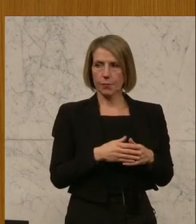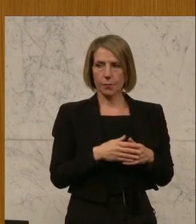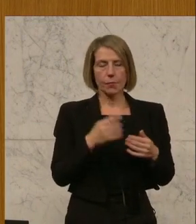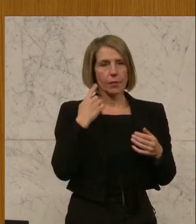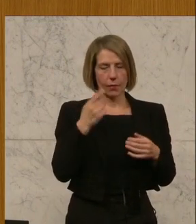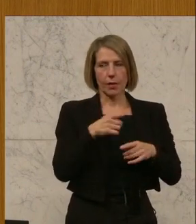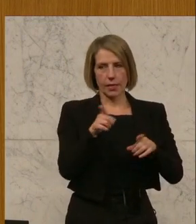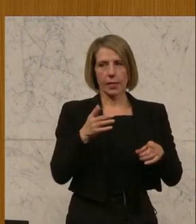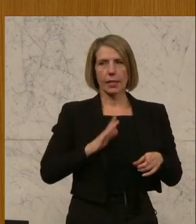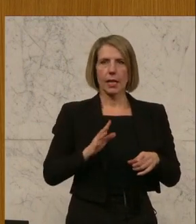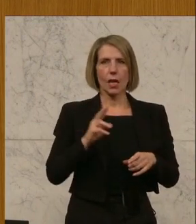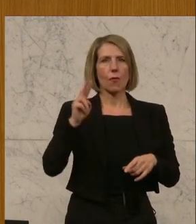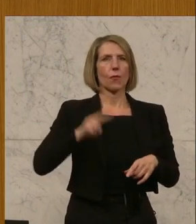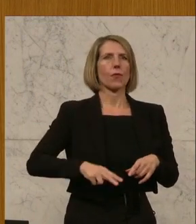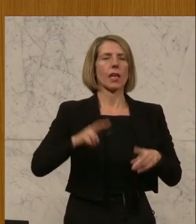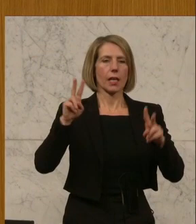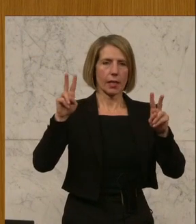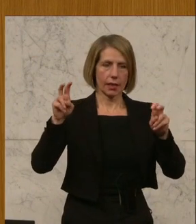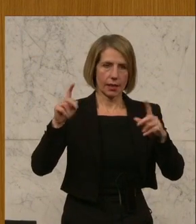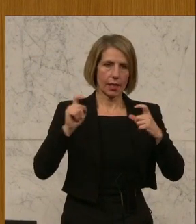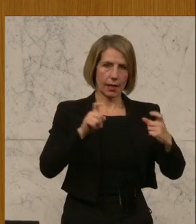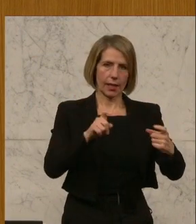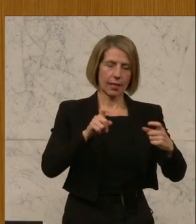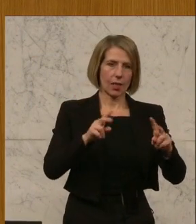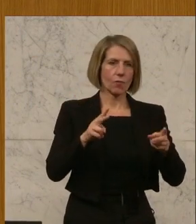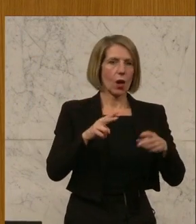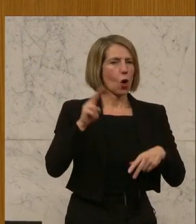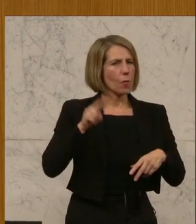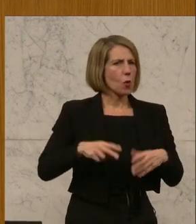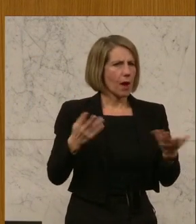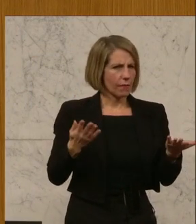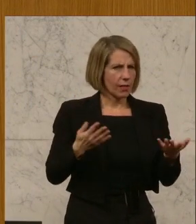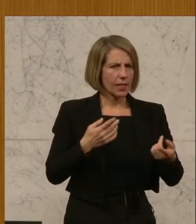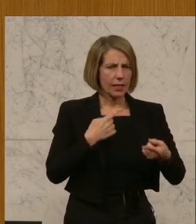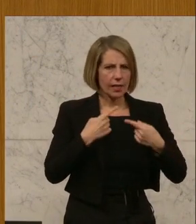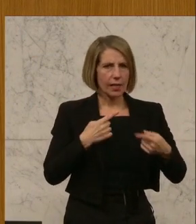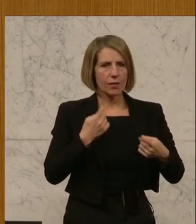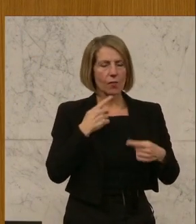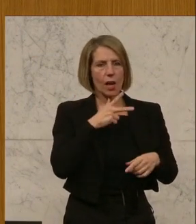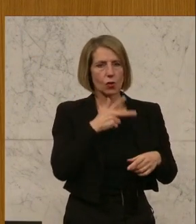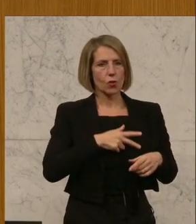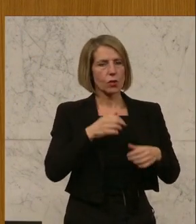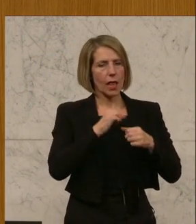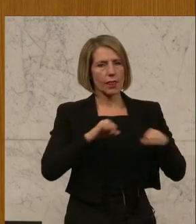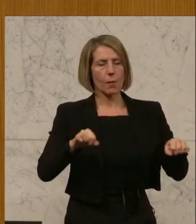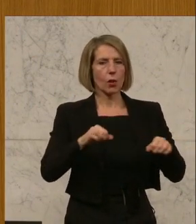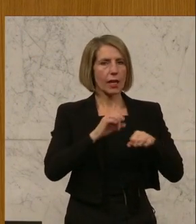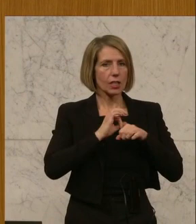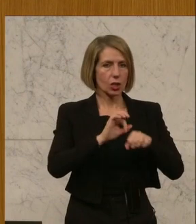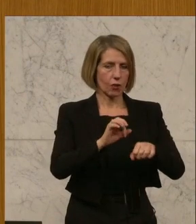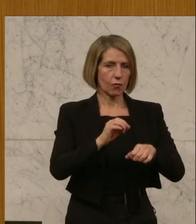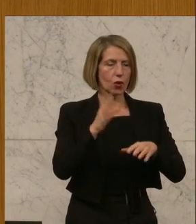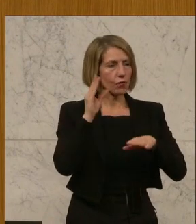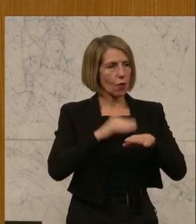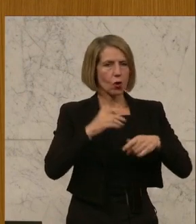immer gern von Wien. Warum diskutieren wir denn über Wien? Weil die Stadt Wien sozialdemokratisch geführt Wohnungen geschaffen